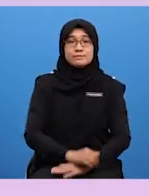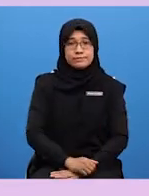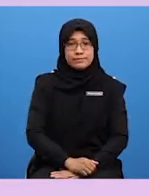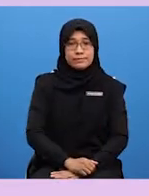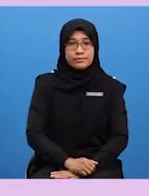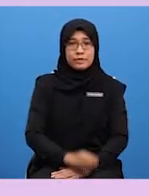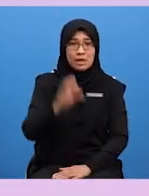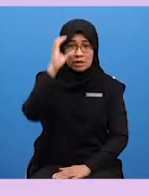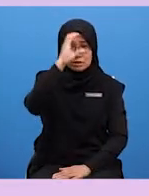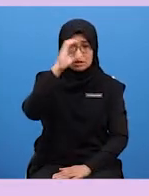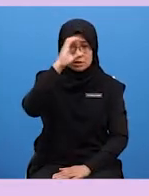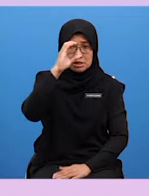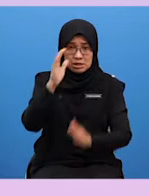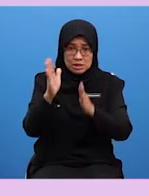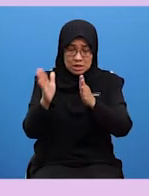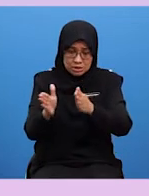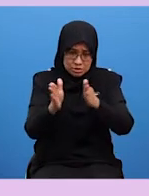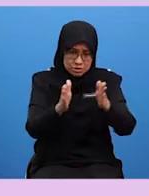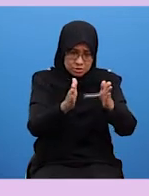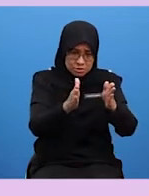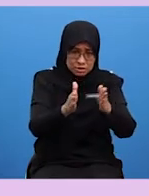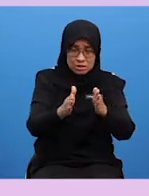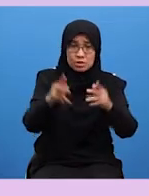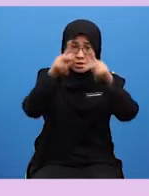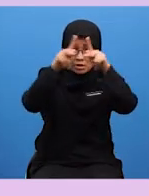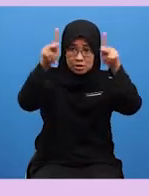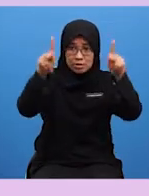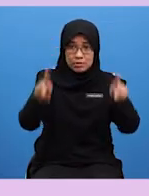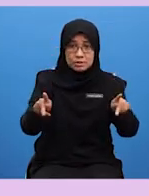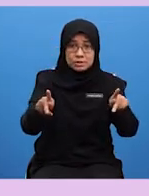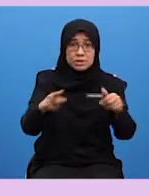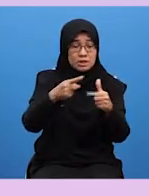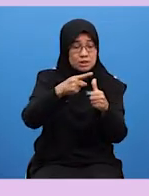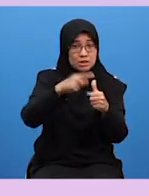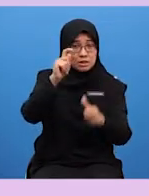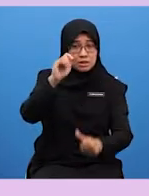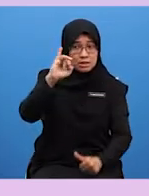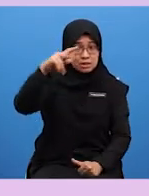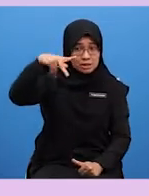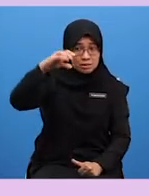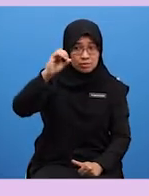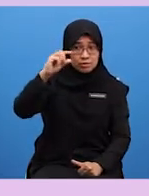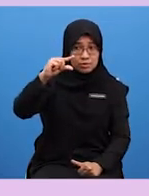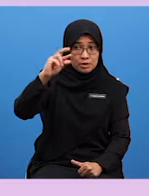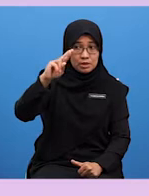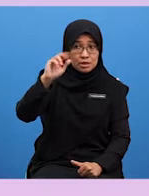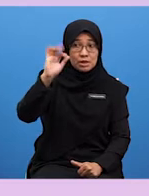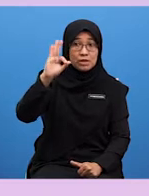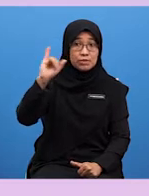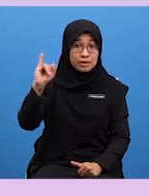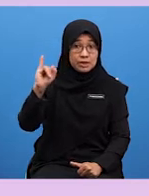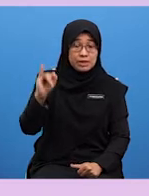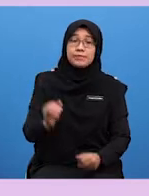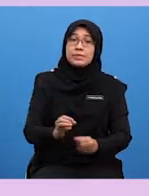Ciri-ciri susun atur poster Pertama Tipografi Kedua